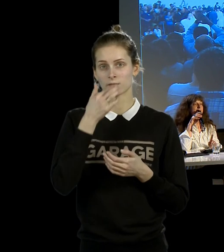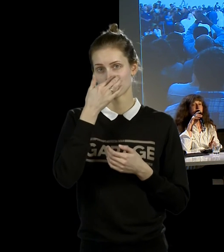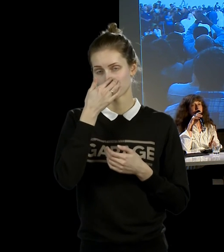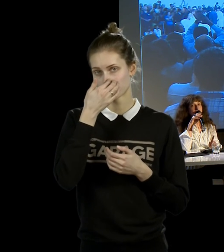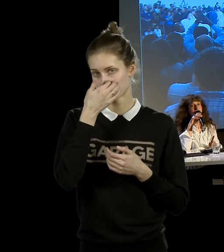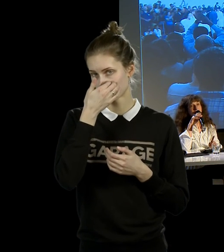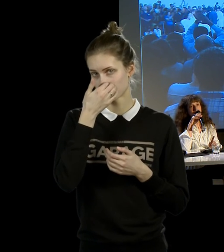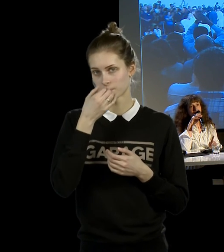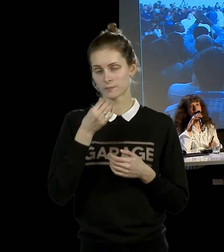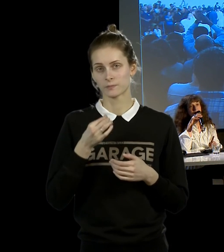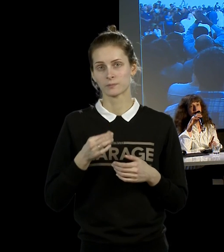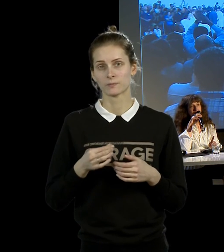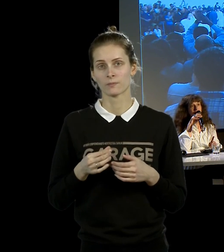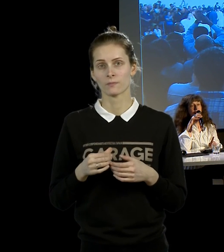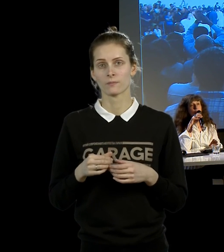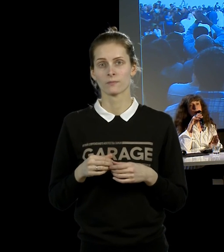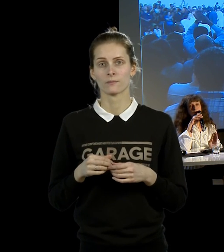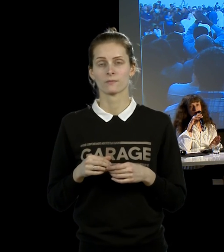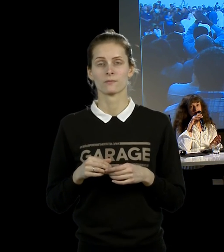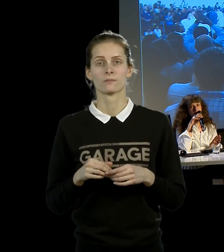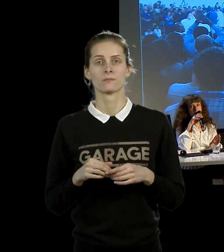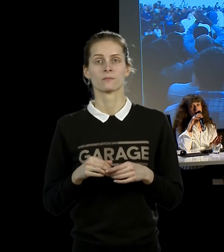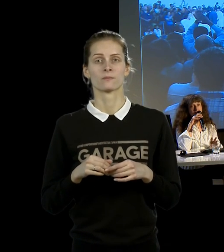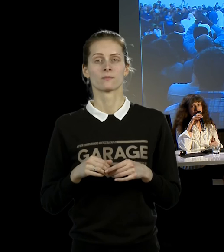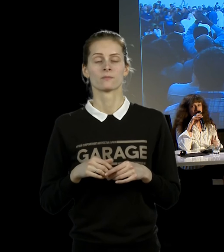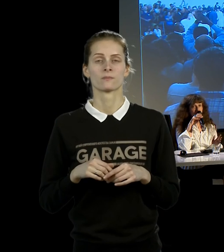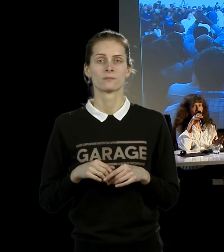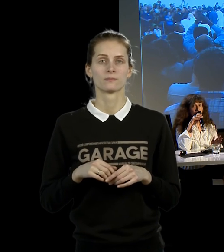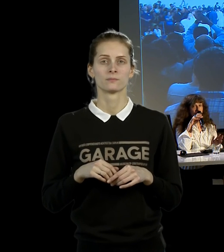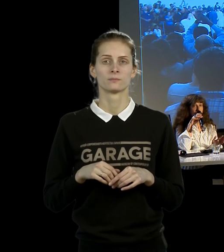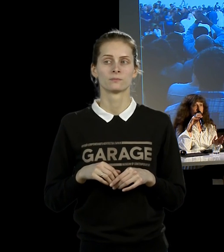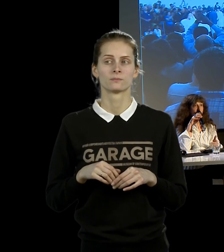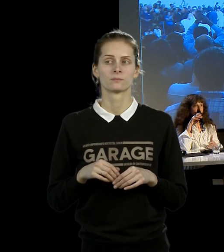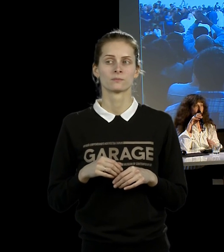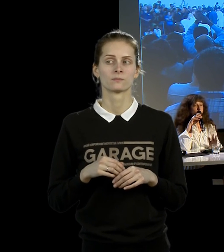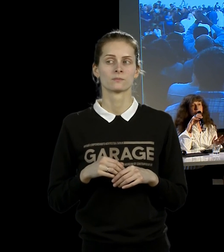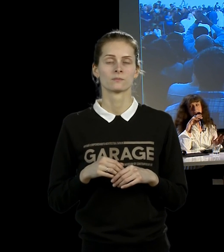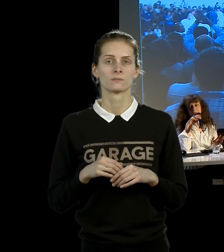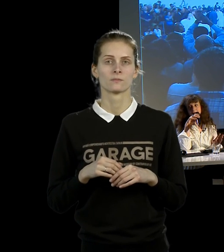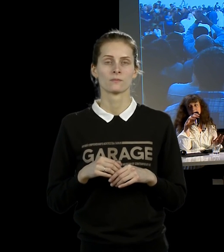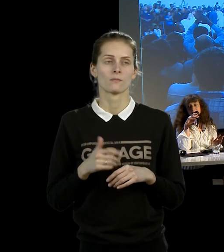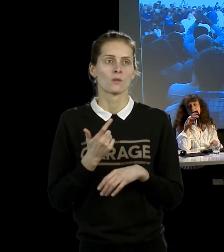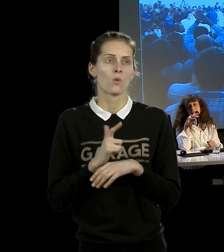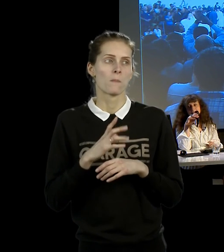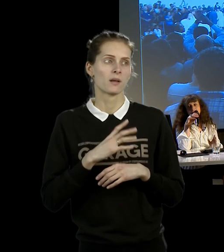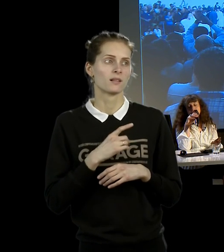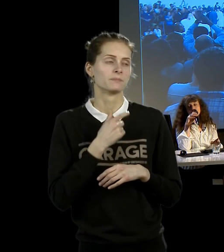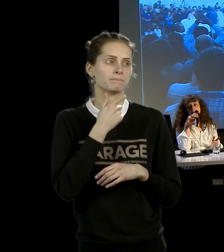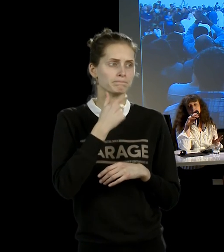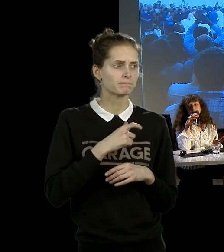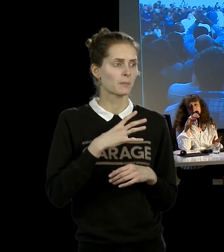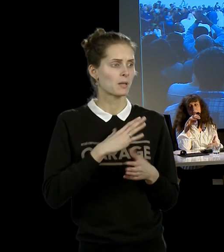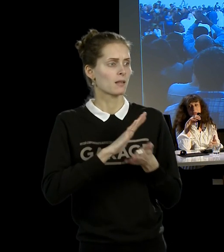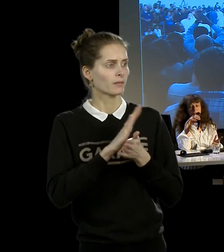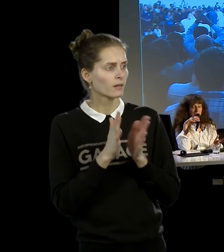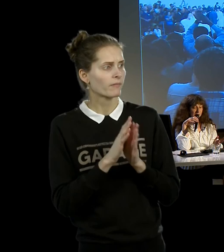несли риска для жизни и для здоровья. Только что, это все-таки было достаточно гуманно оговорено. И при этом